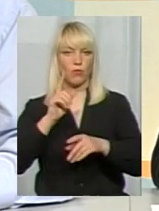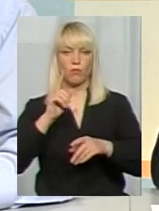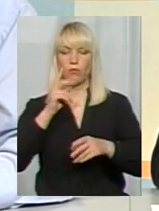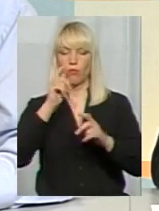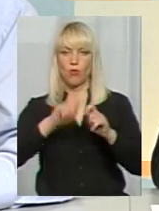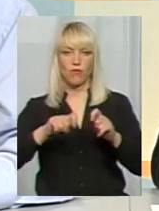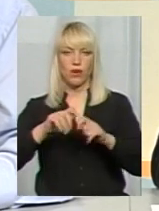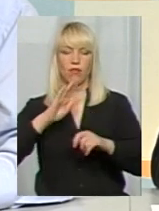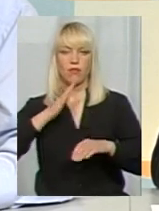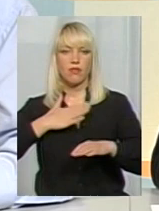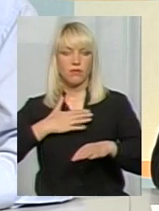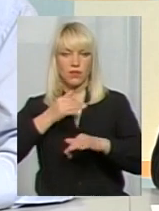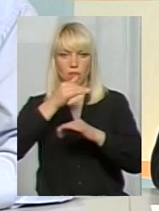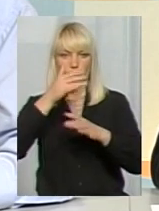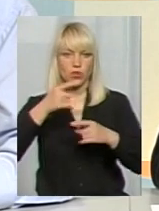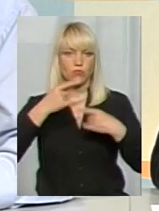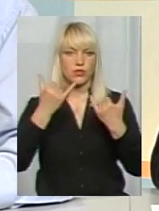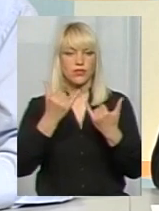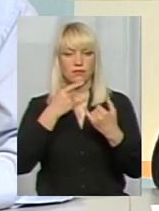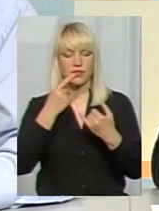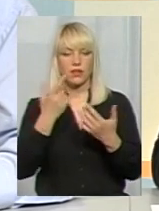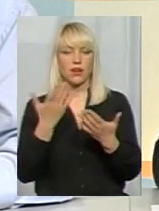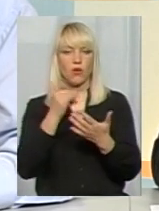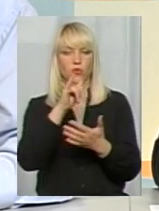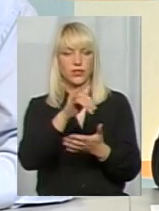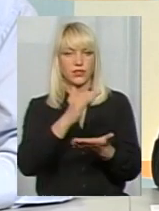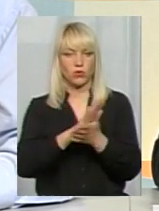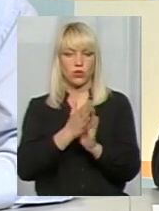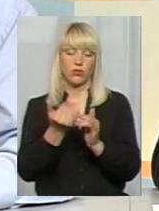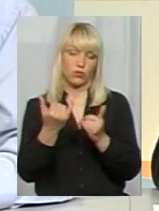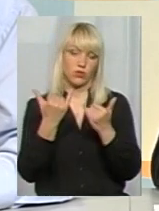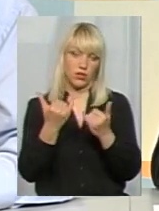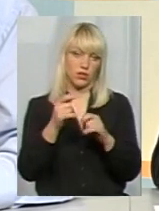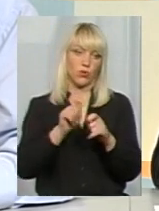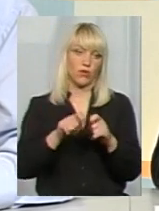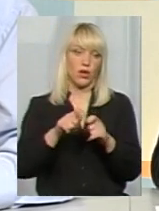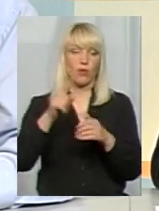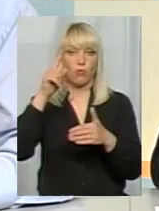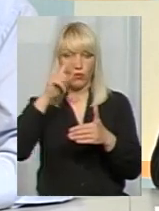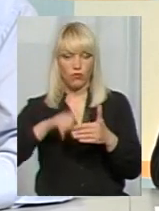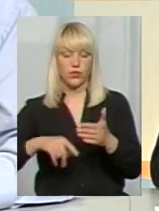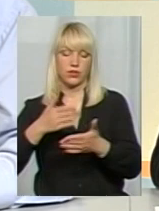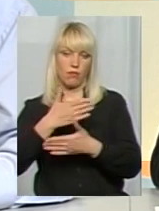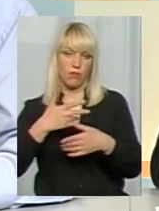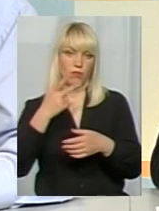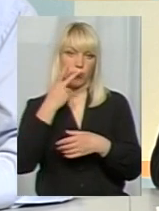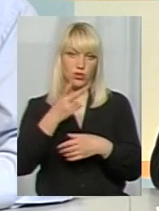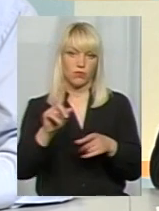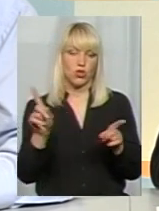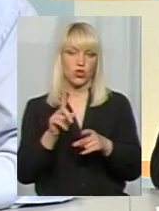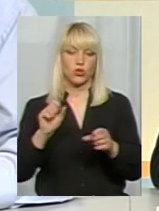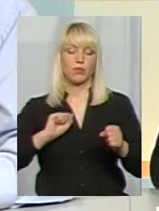була і ми не можемо зараз сказати, тому ми зараз перевіряємо і, повірте, ми подивимося про те, щоб